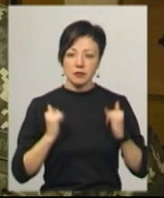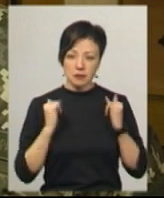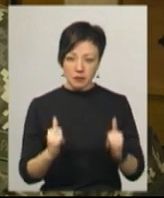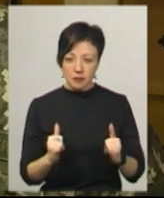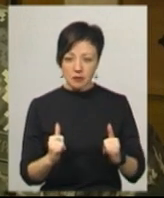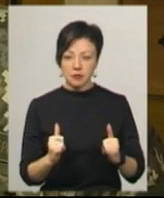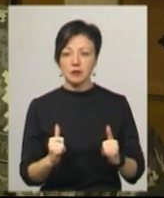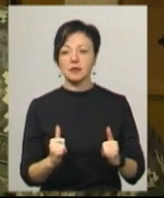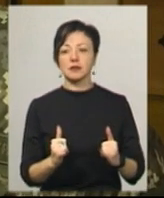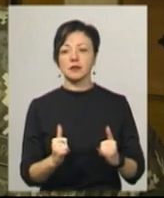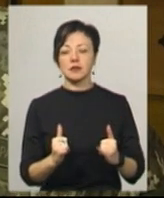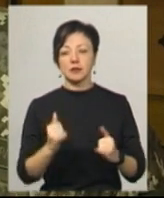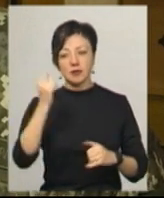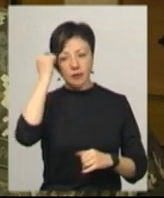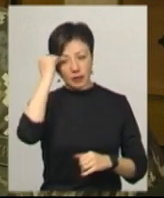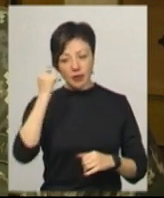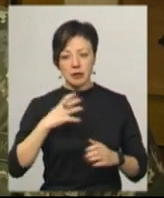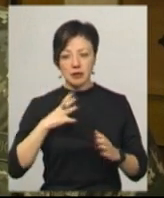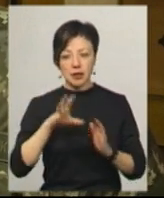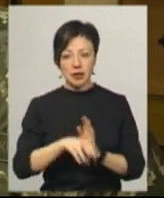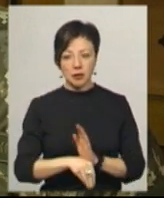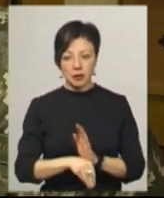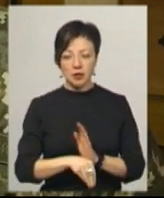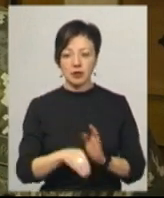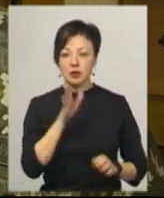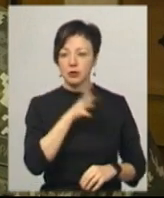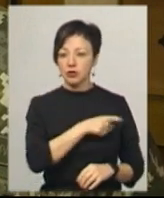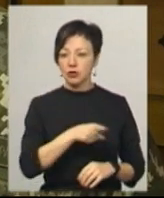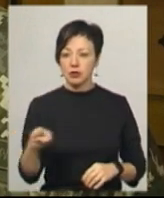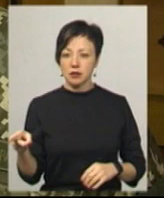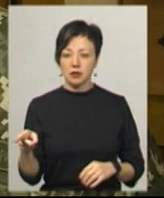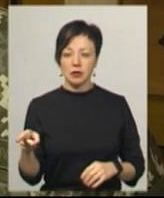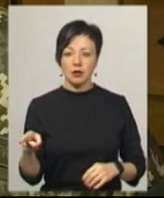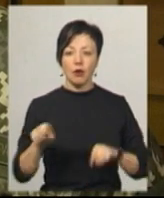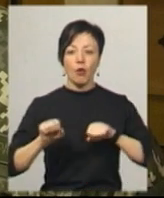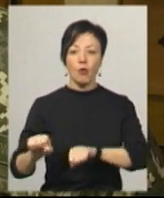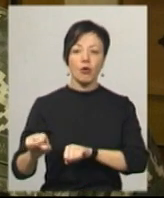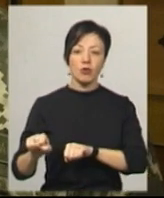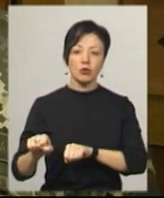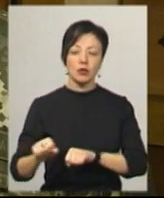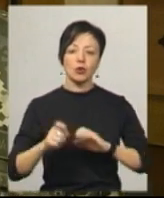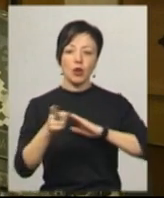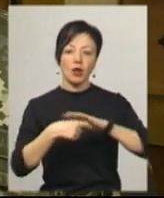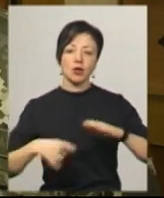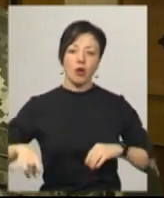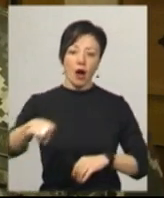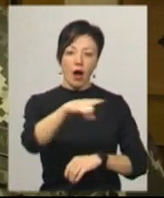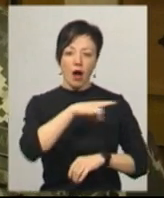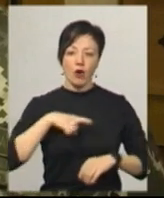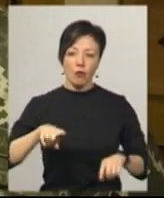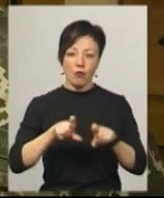загиблих під час оборони Донецьку аеропорту.